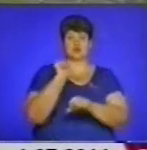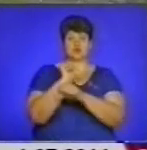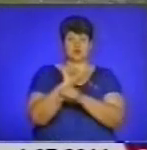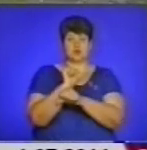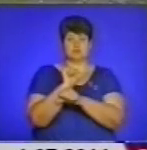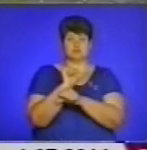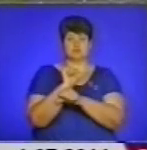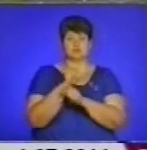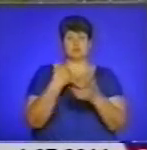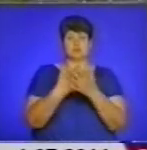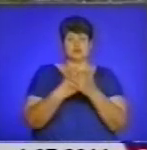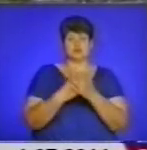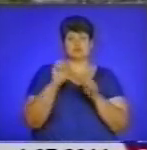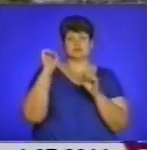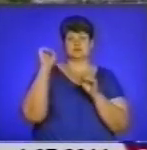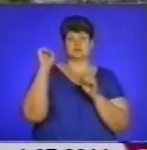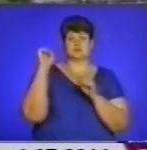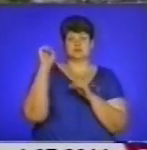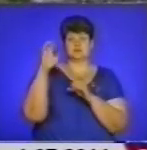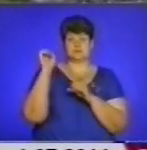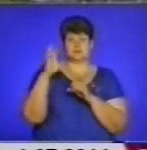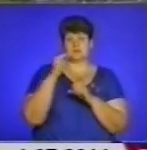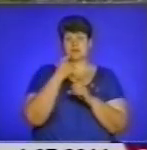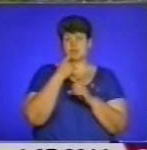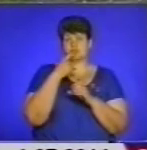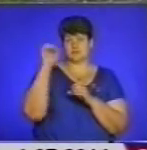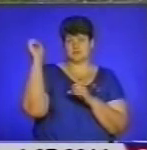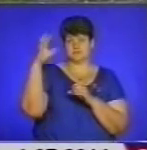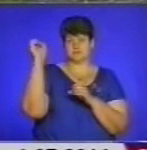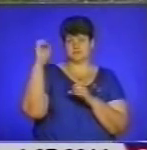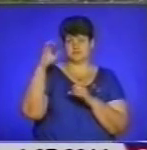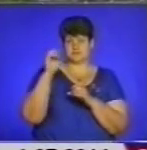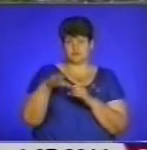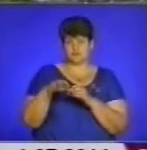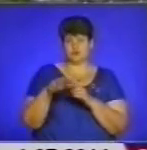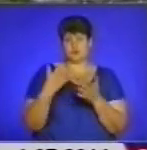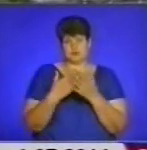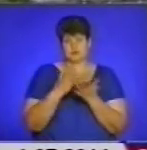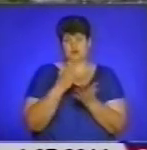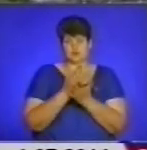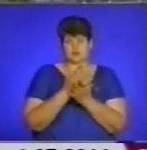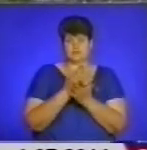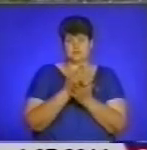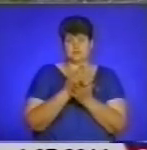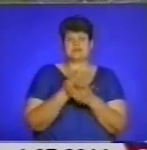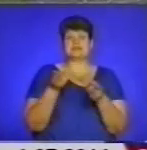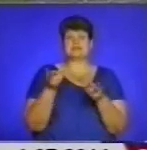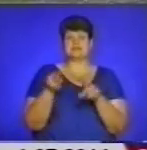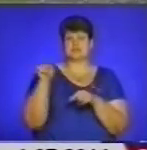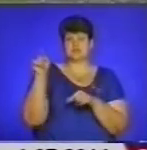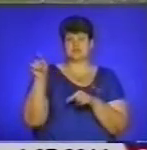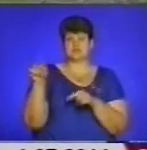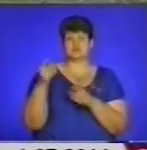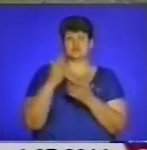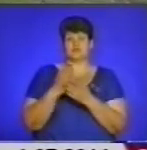моргаючим червоним знаком цим світофором, якщо є такий там спеціальний для позначення колії. І залишити той знак, що є